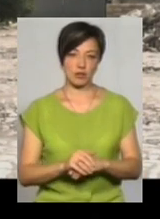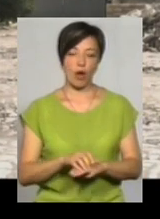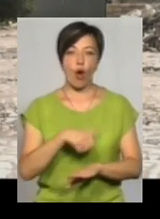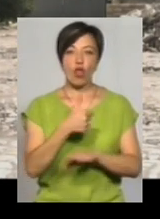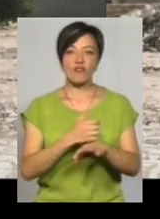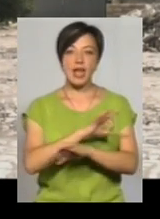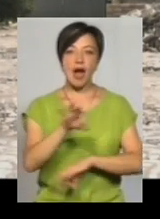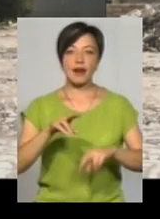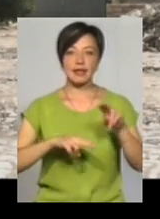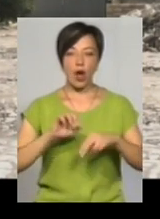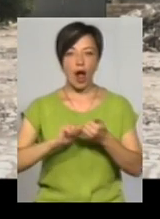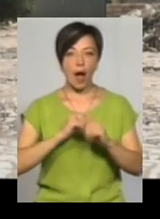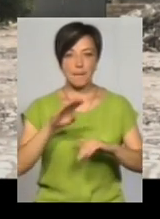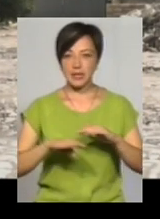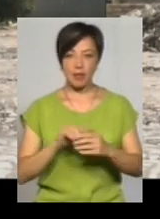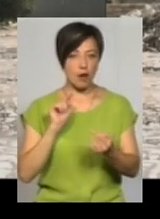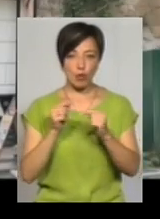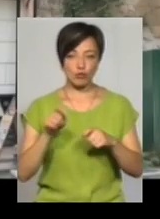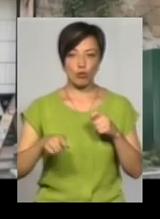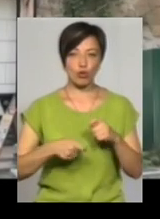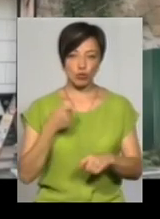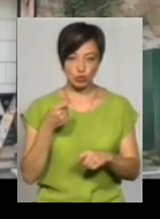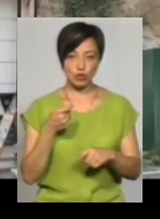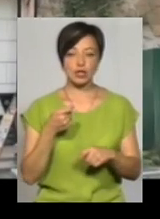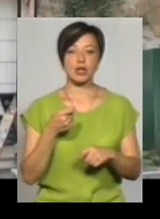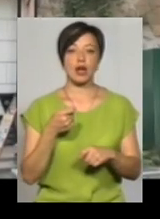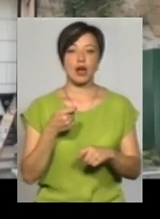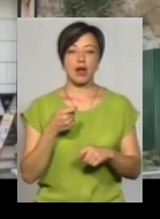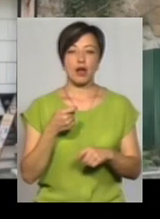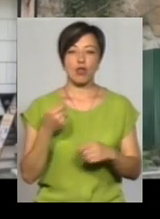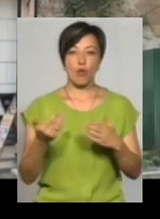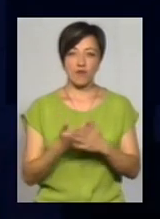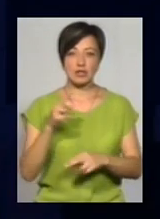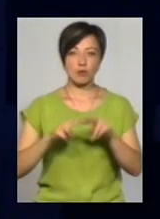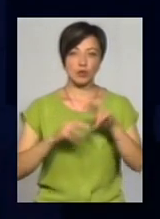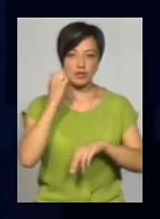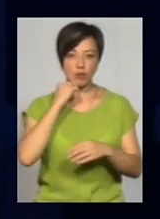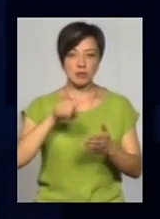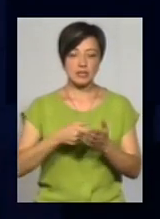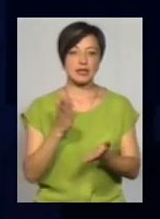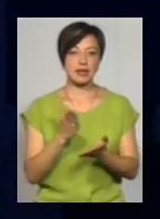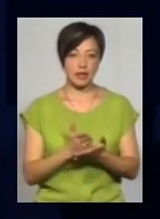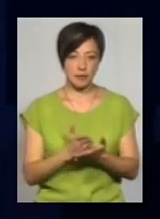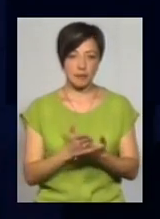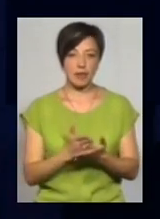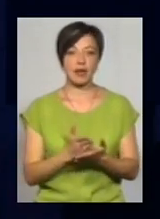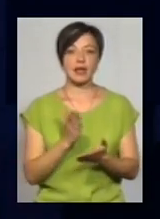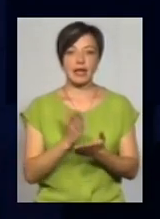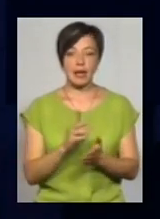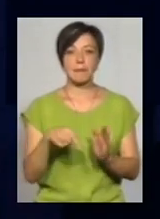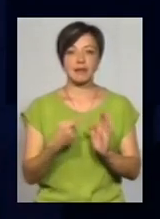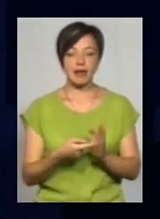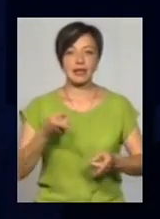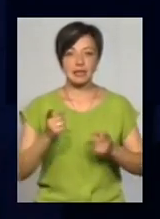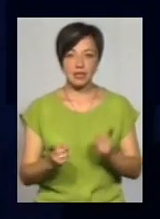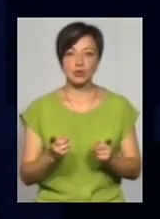архітектор Кам'янця не запоречує, що порушення у новій забудові старого міста є. Чи є якісь питання, які дійсно